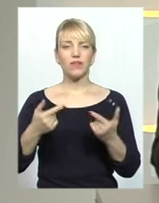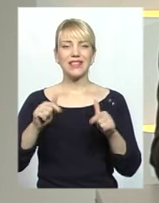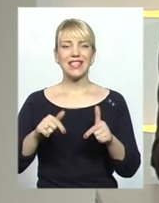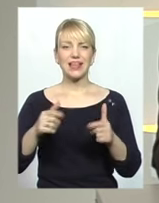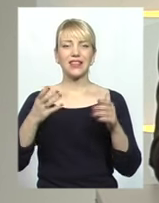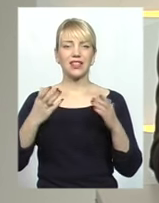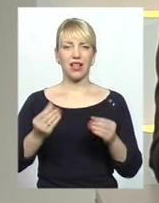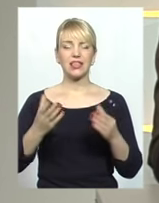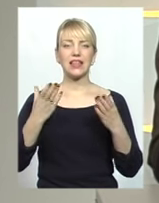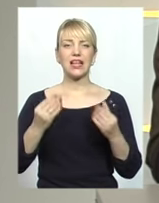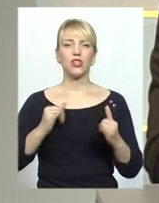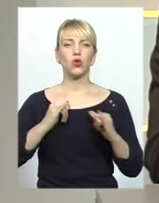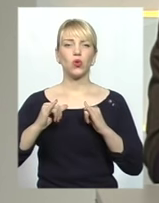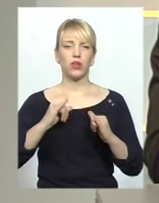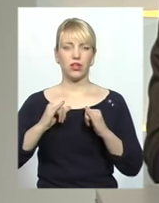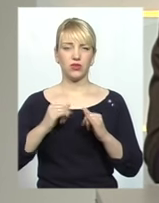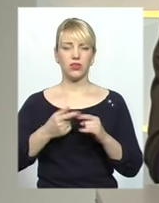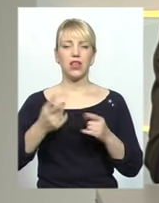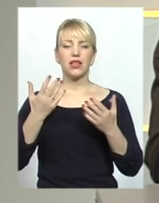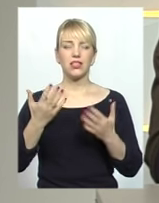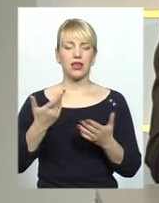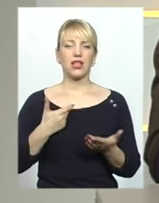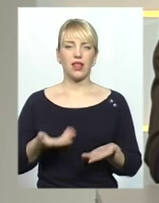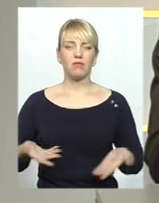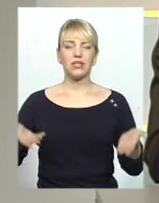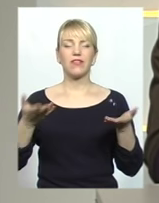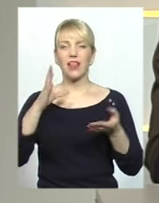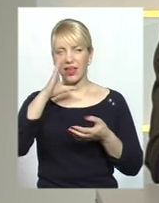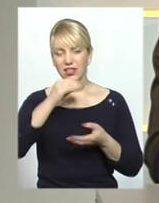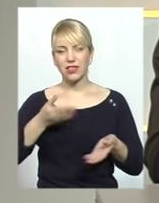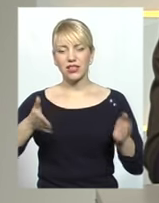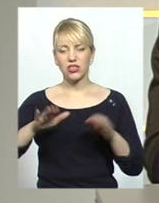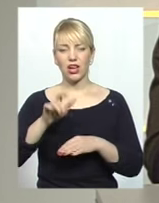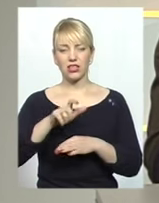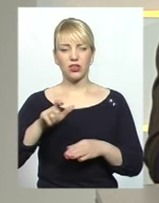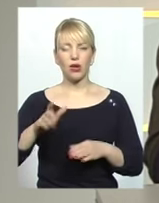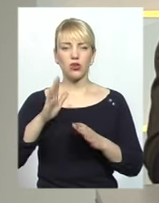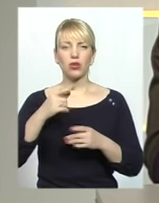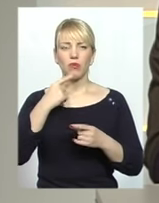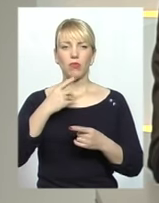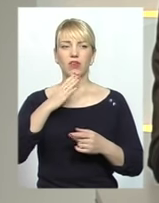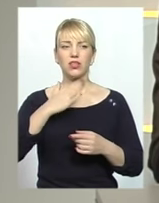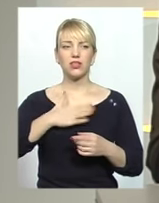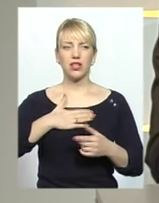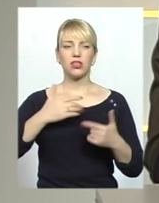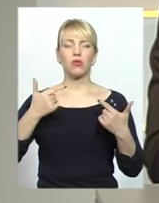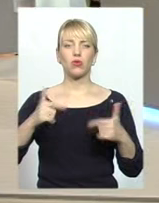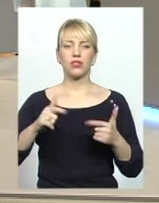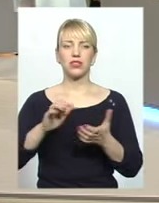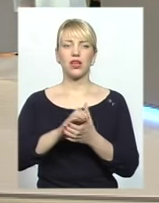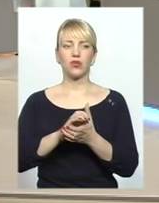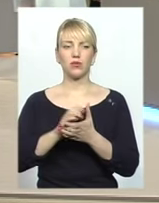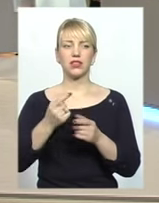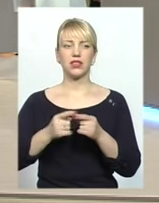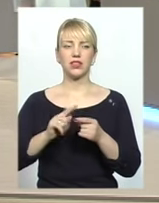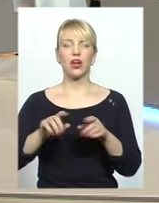вдається залишатися людьми? Будемо говорити сьогодні в прямому ефірі у темі із нашими гостями. Знайомтеся,